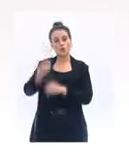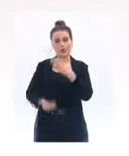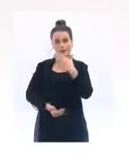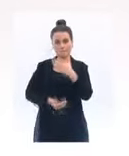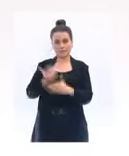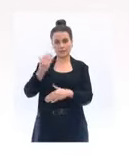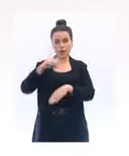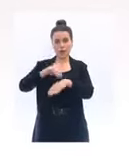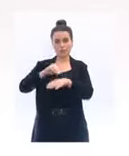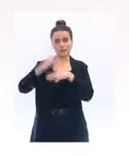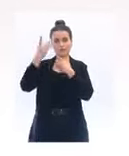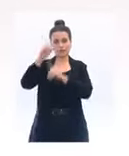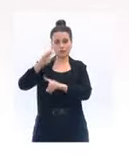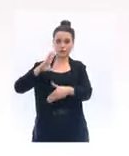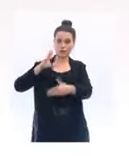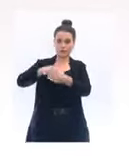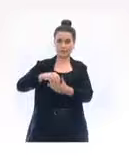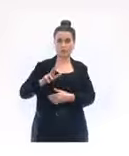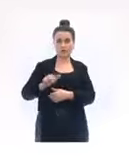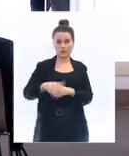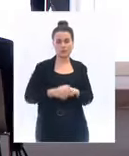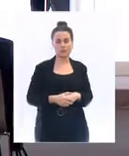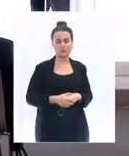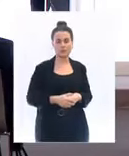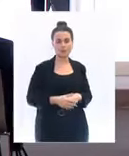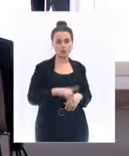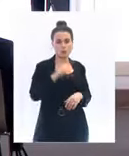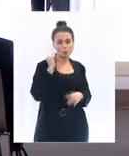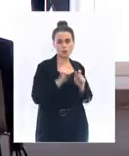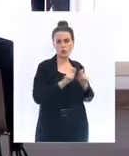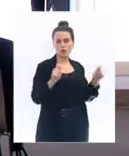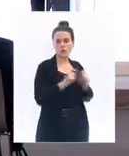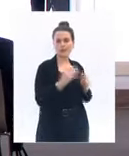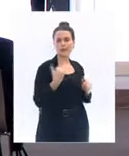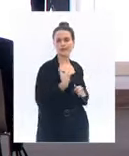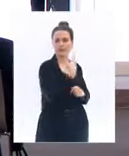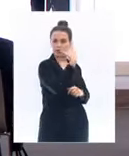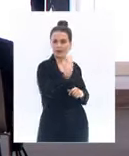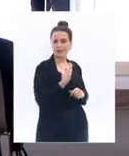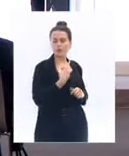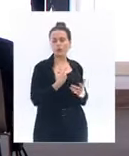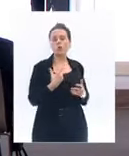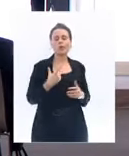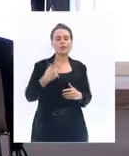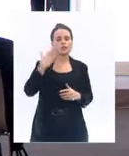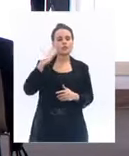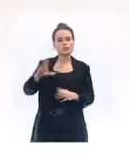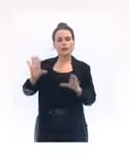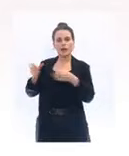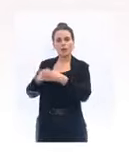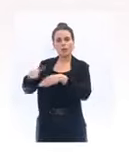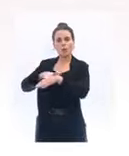J'entends, bien sûr, monsieur, toutes les attaques, notamment de l'opposition, sur l